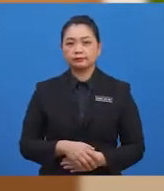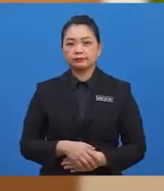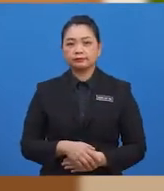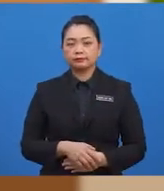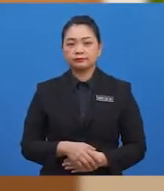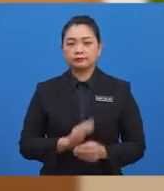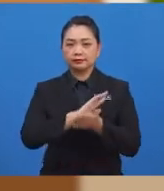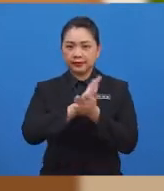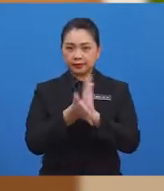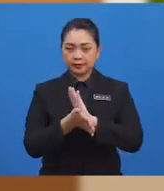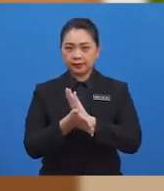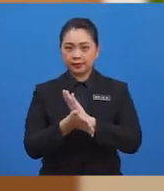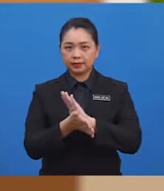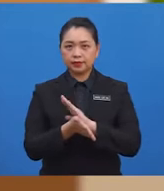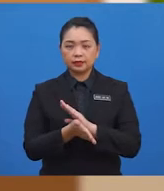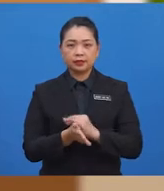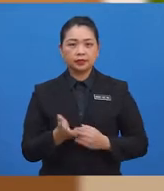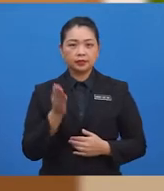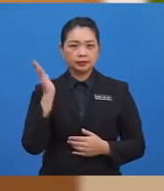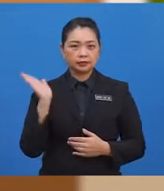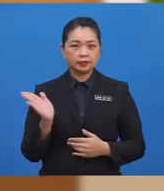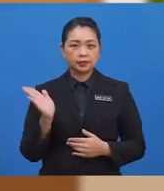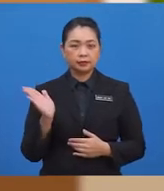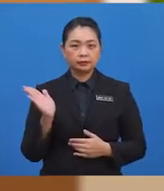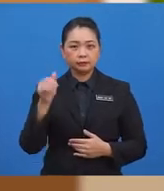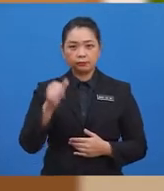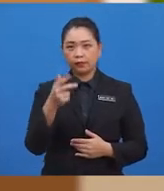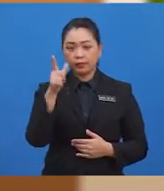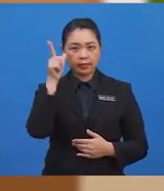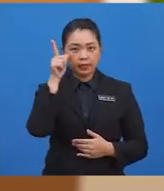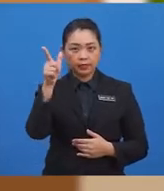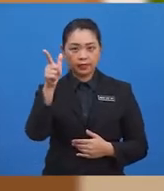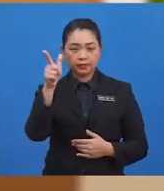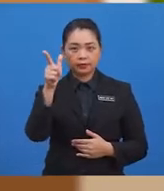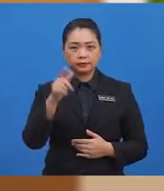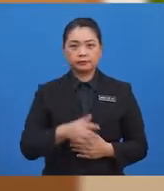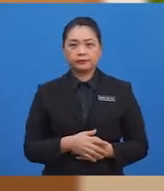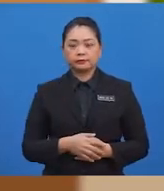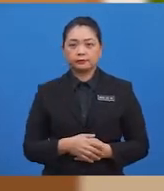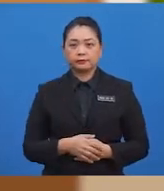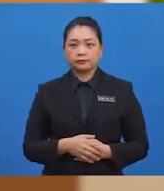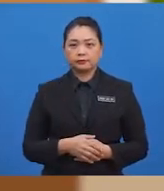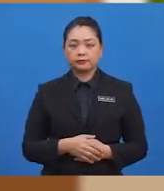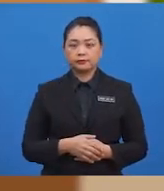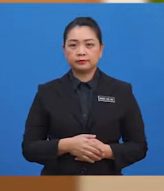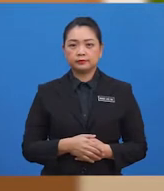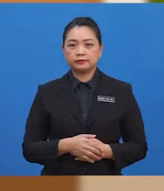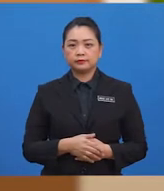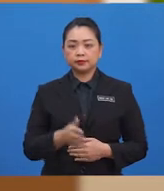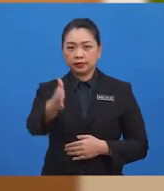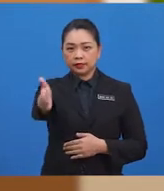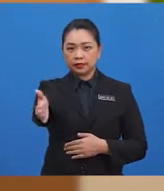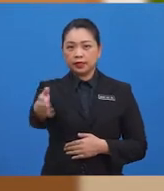Jadi, kamu boleh lihat bahawa jalan helang dan jalan nuri